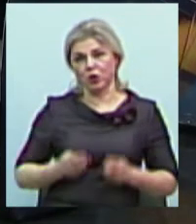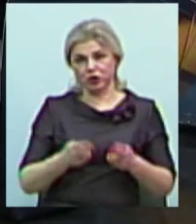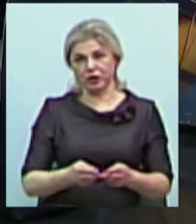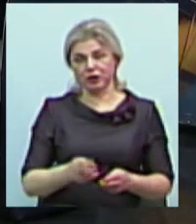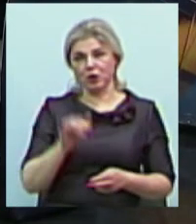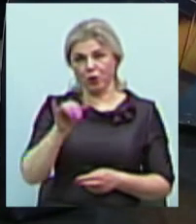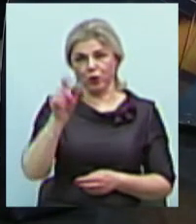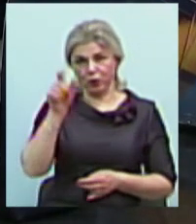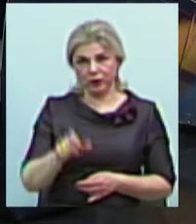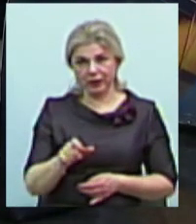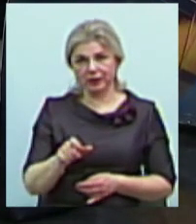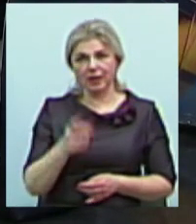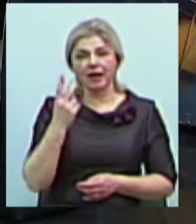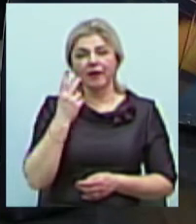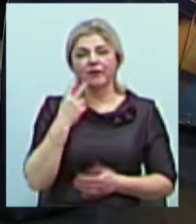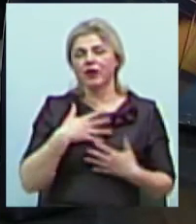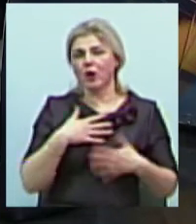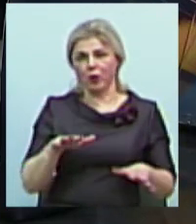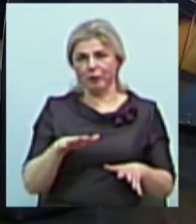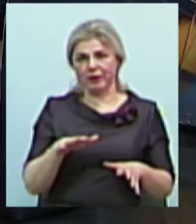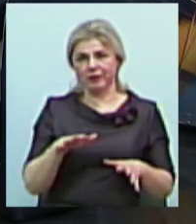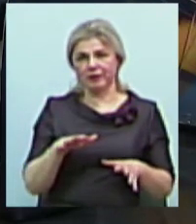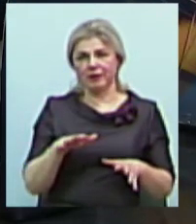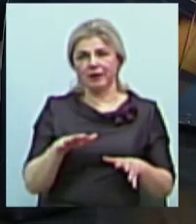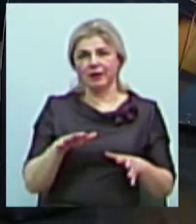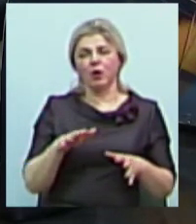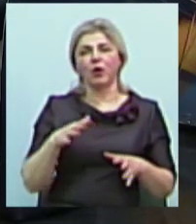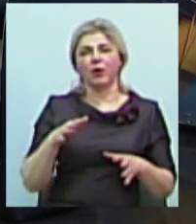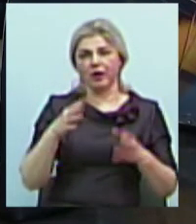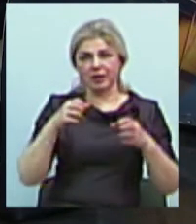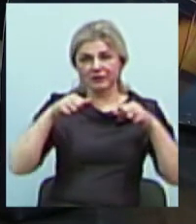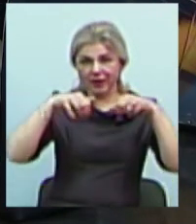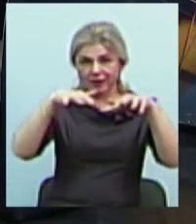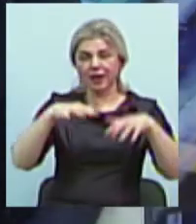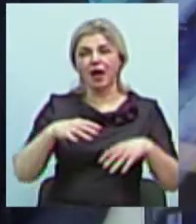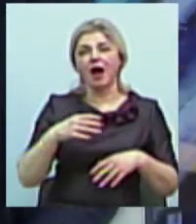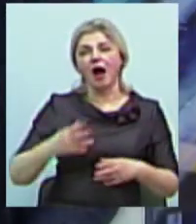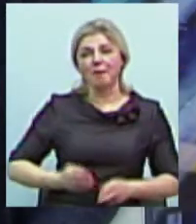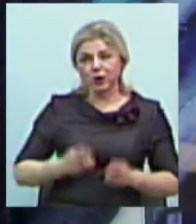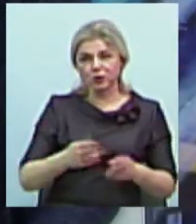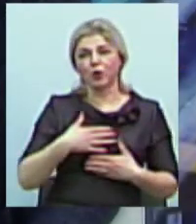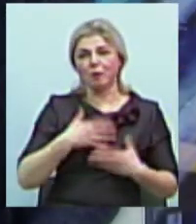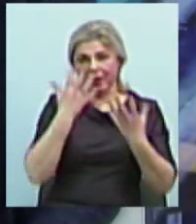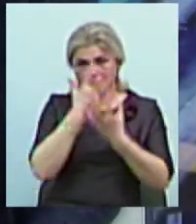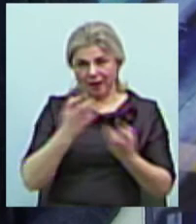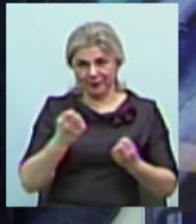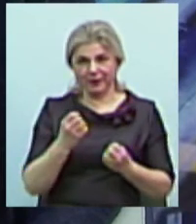Бо людина завжди не любить темряву. Погана людина не любить добра, скажімо так.